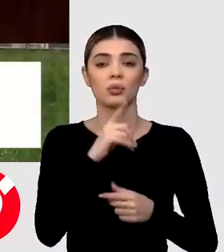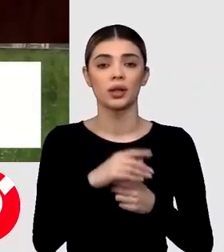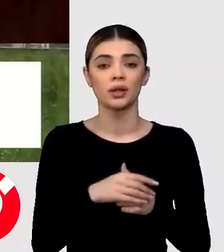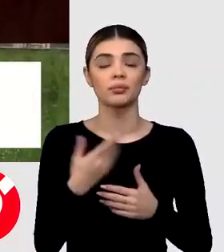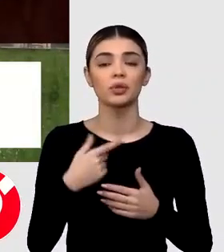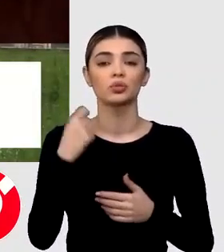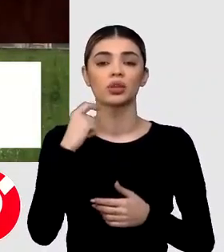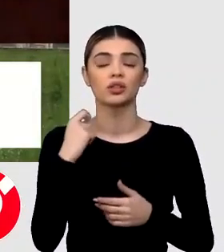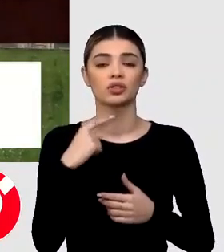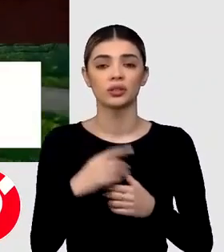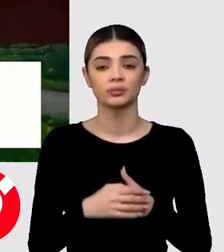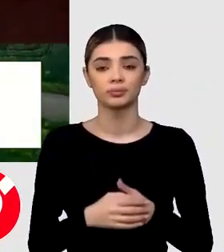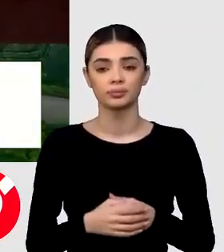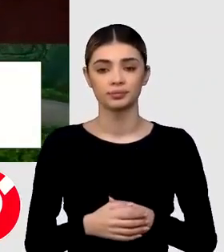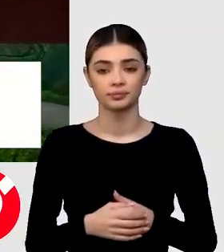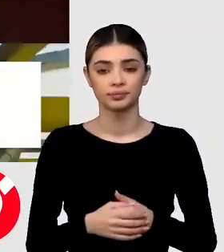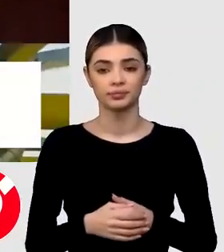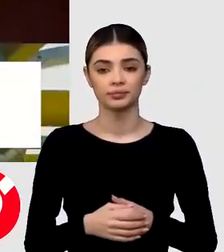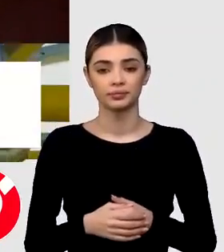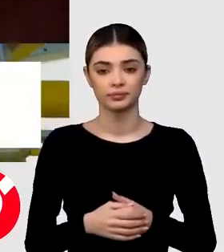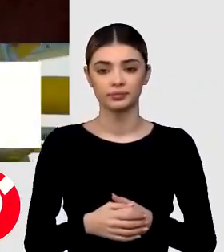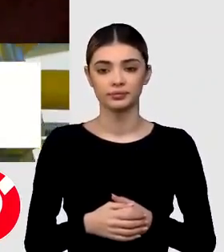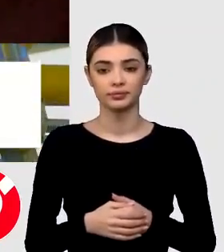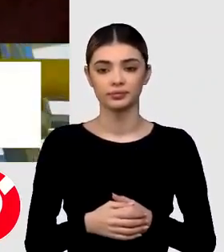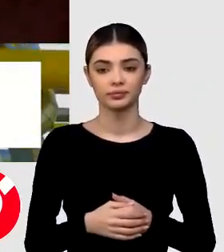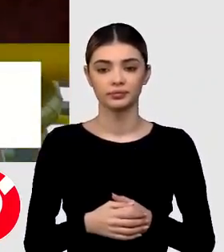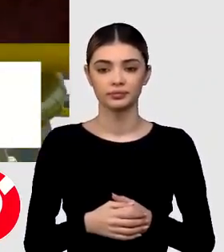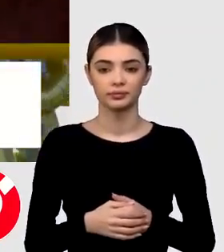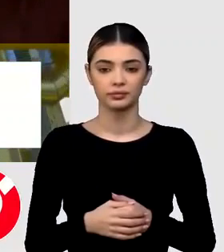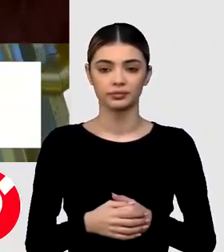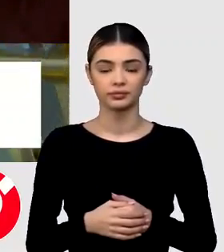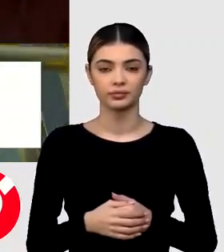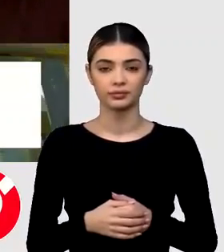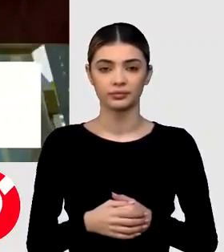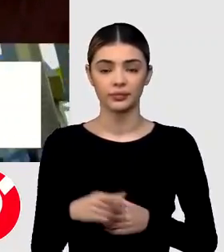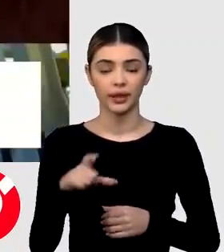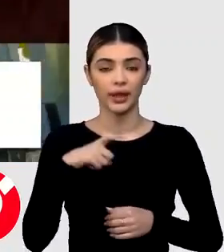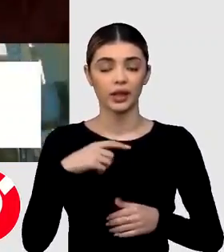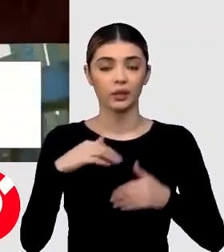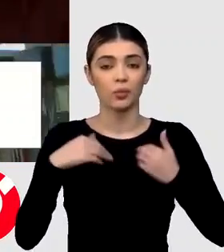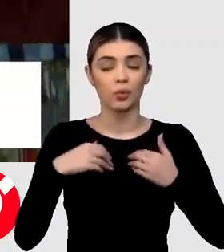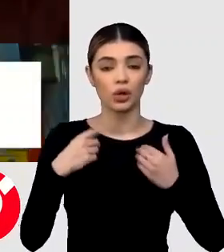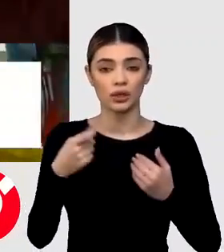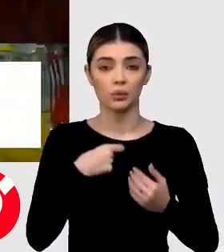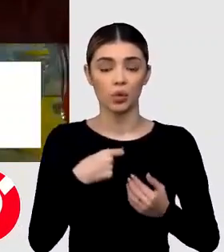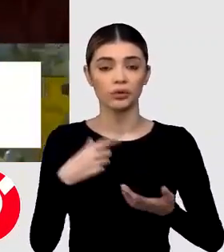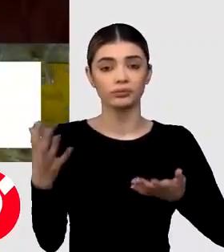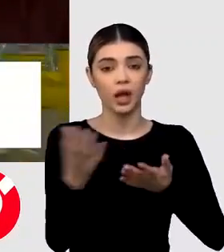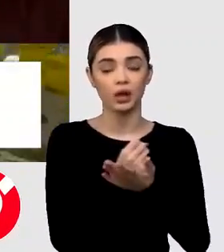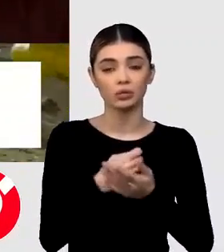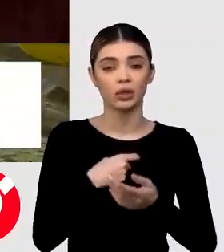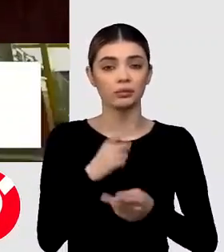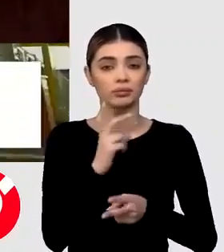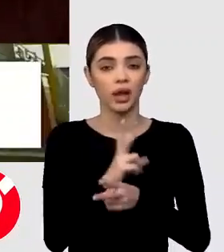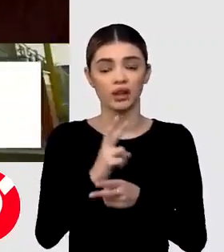Grecia. Prin urmare, e lăudabil că reușim să accesăm aceste